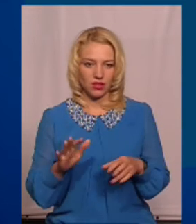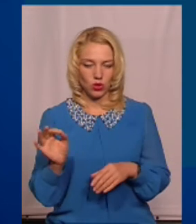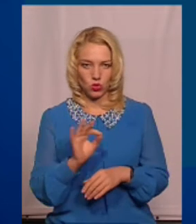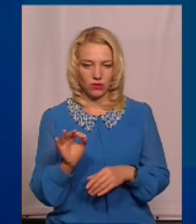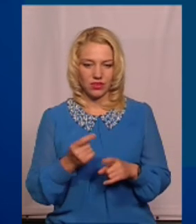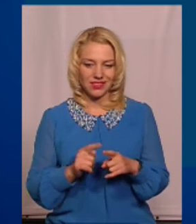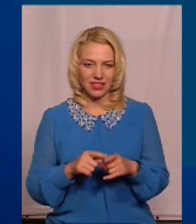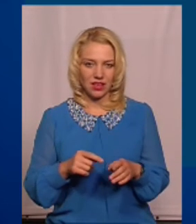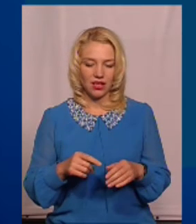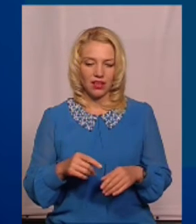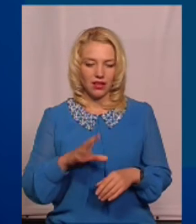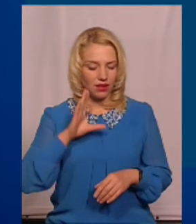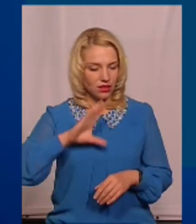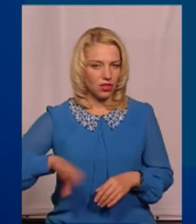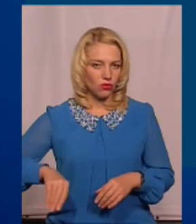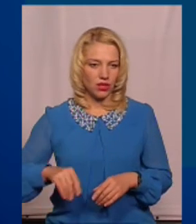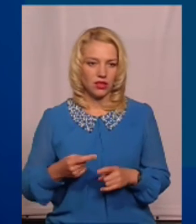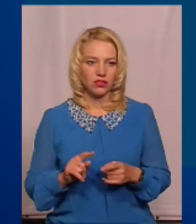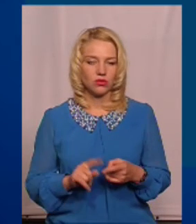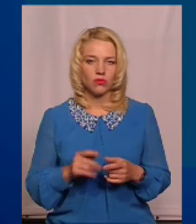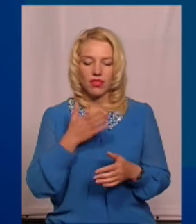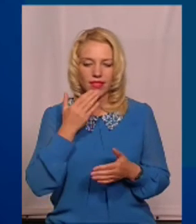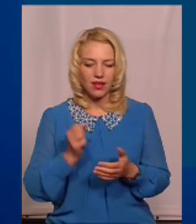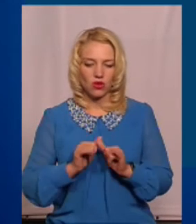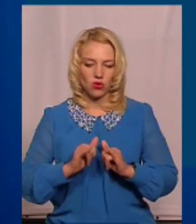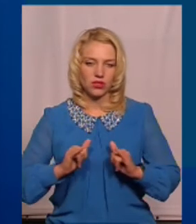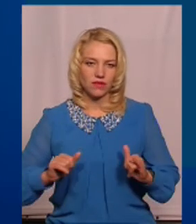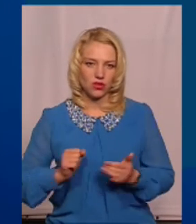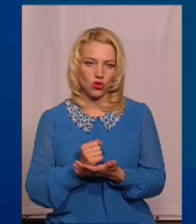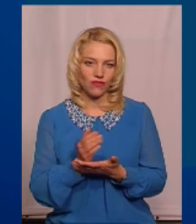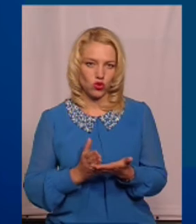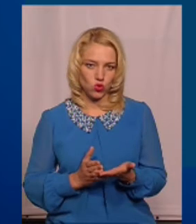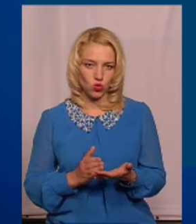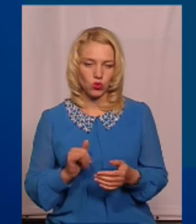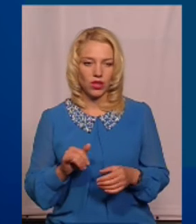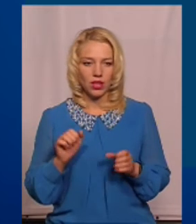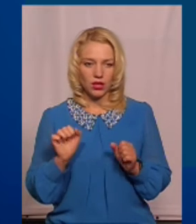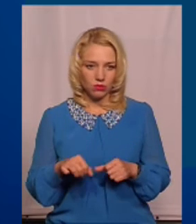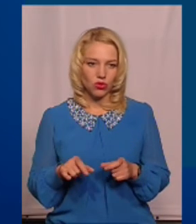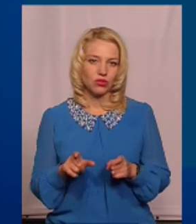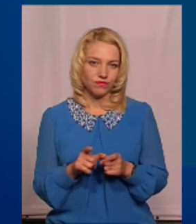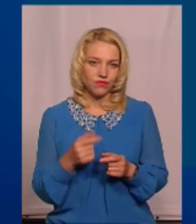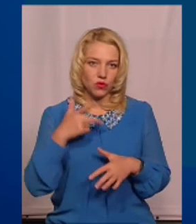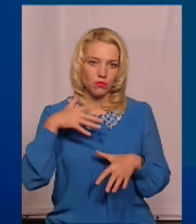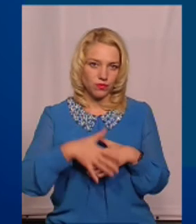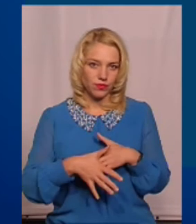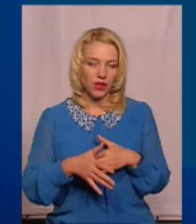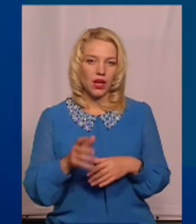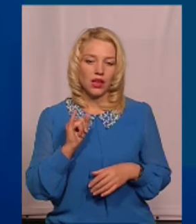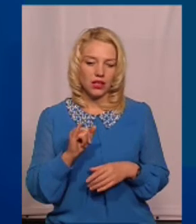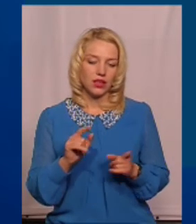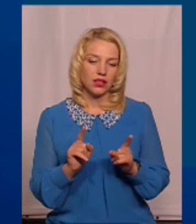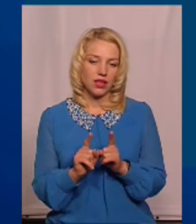ігнорувалося через те, що нерозвинена інфраструктура є, по суті. Можна тут поблажко зробити. І також там